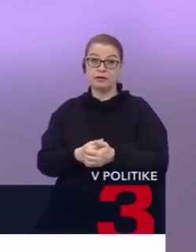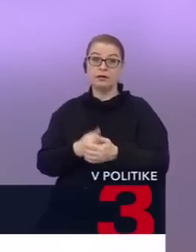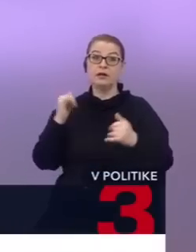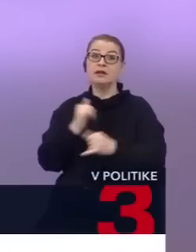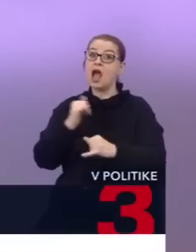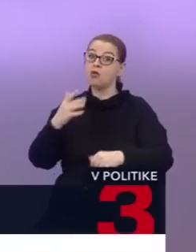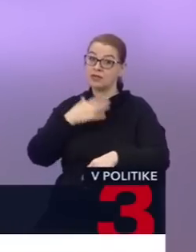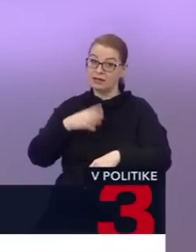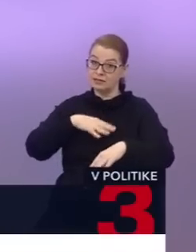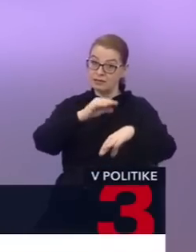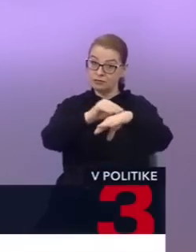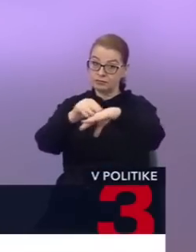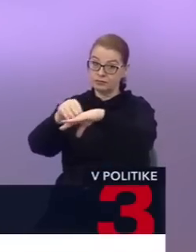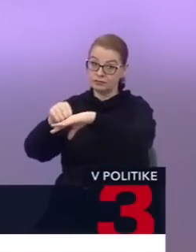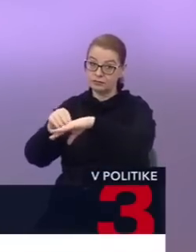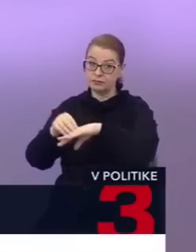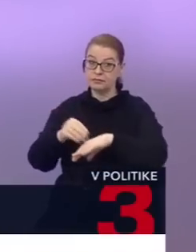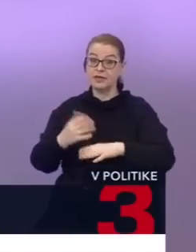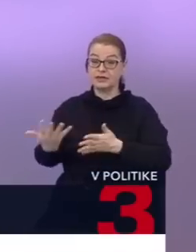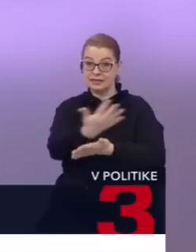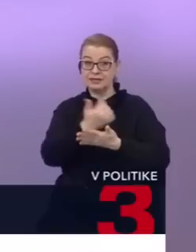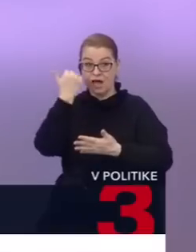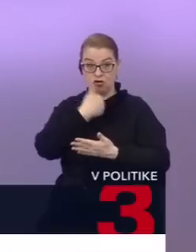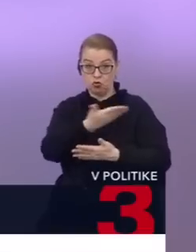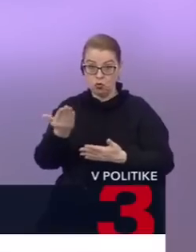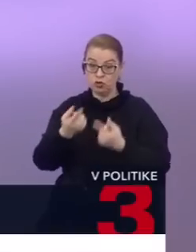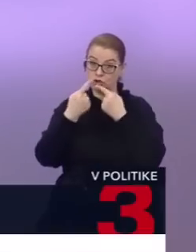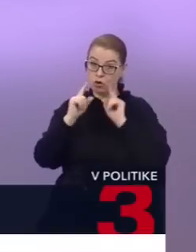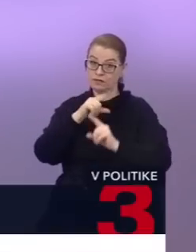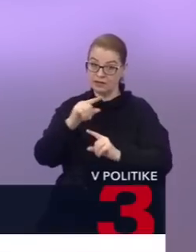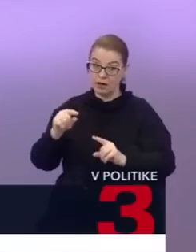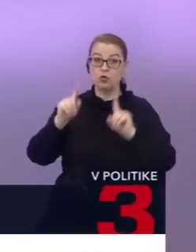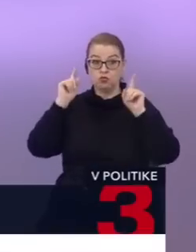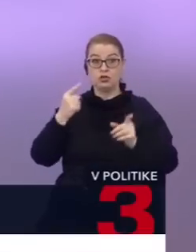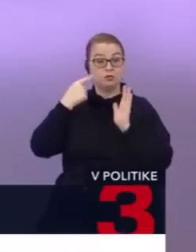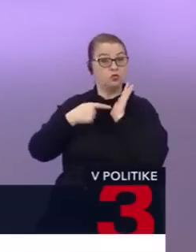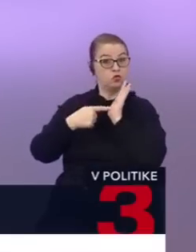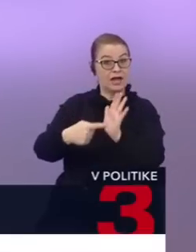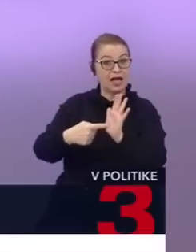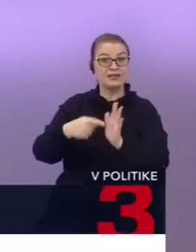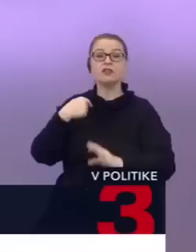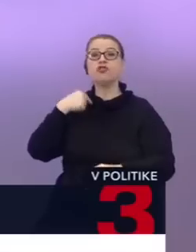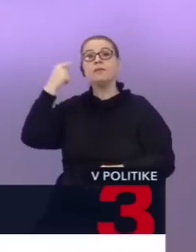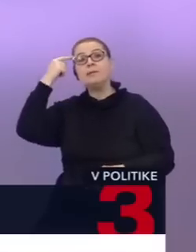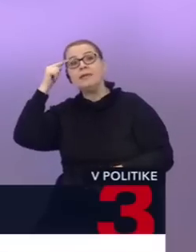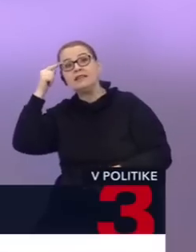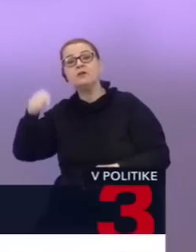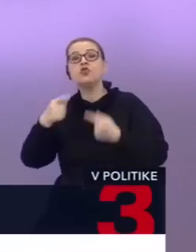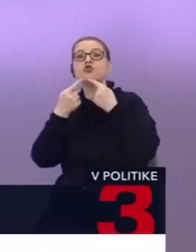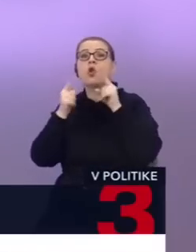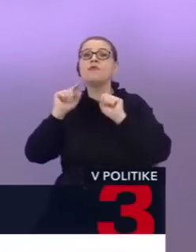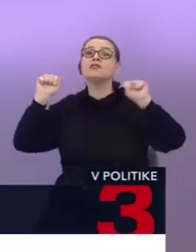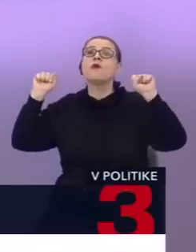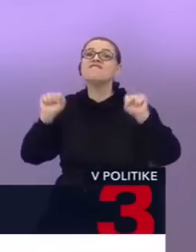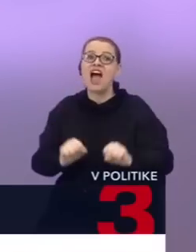osloviť demokratické strany občana Slovenskej republiky, no tak mu musíme ukázať, že to myslíme zo Slovenskom vážne. A to vyzerá inak